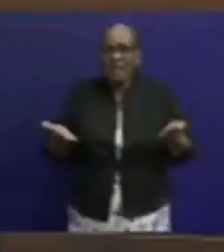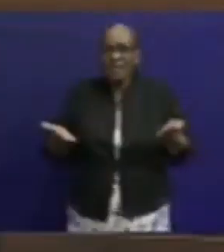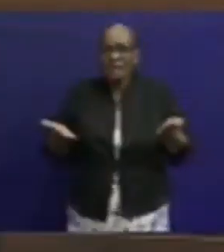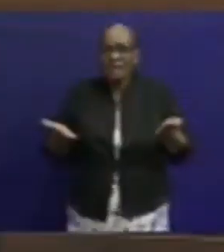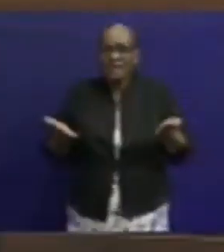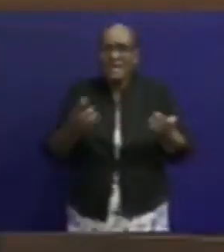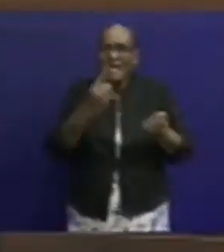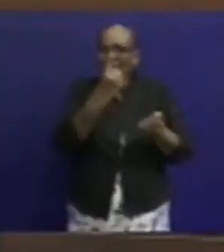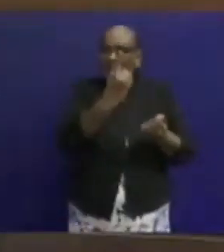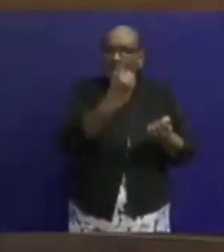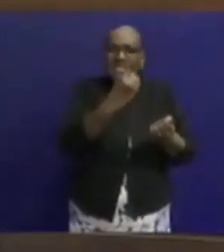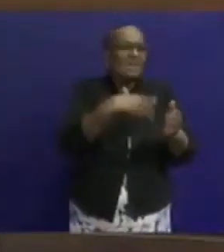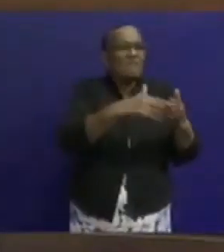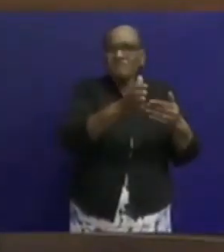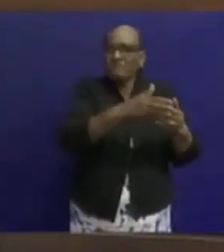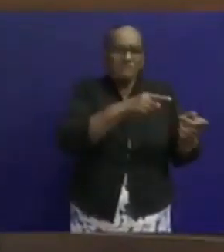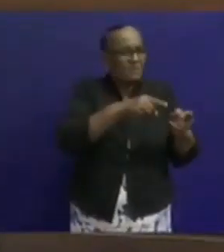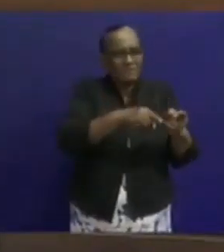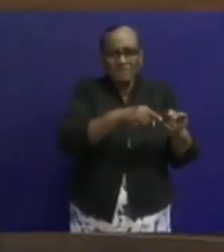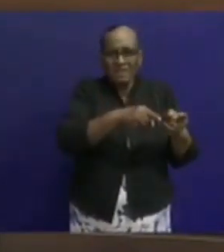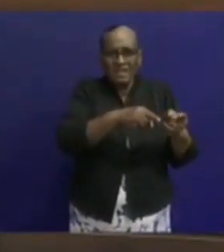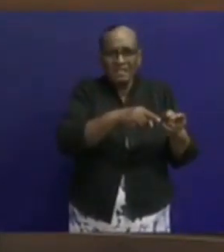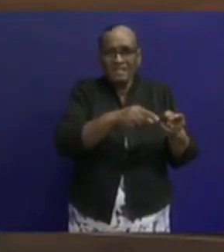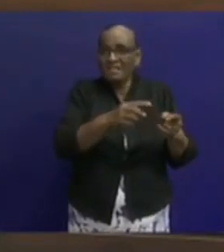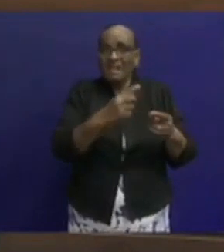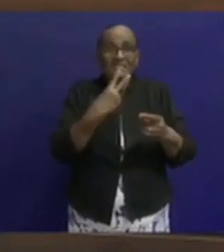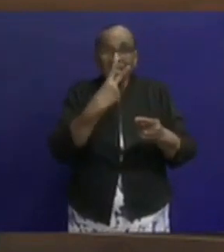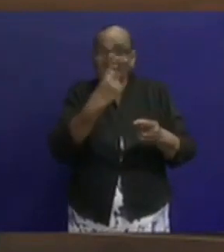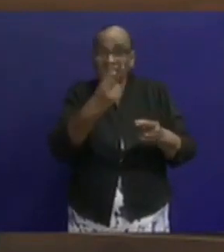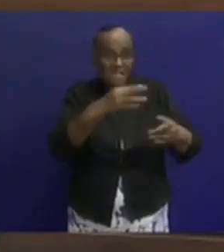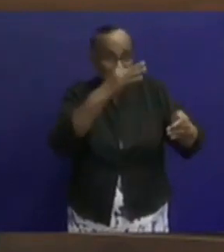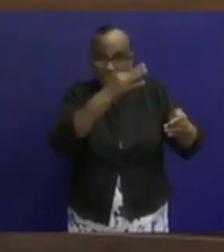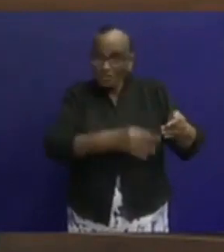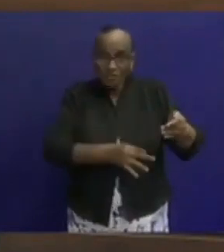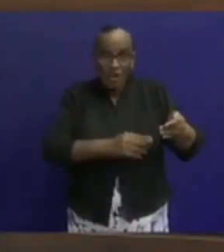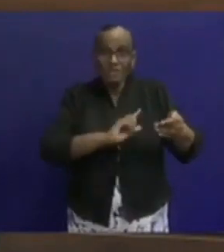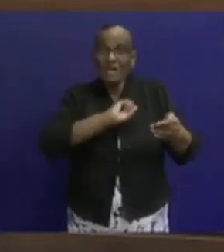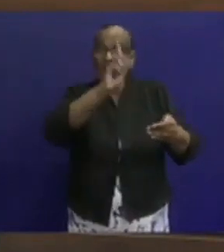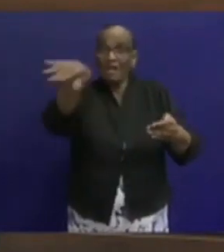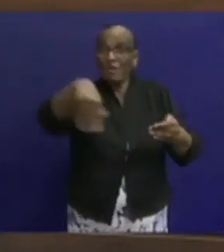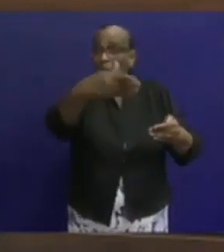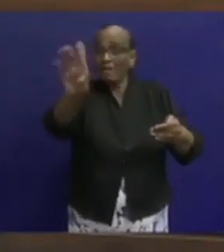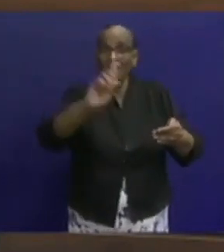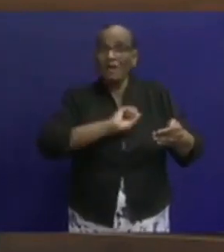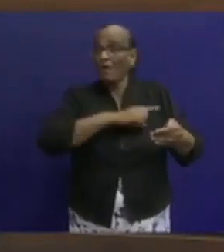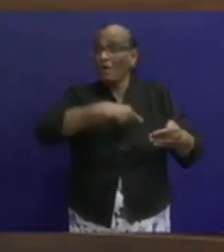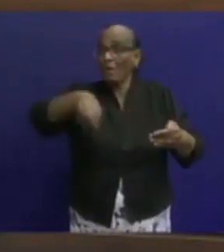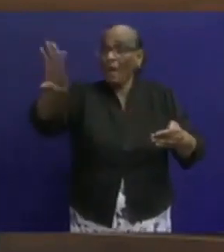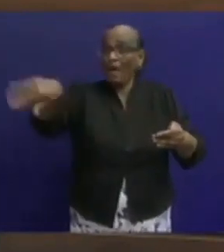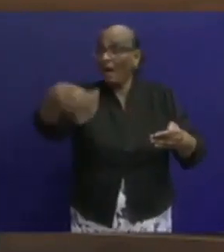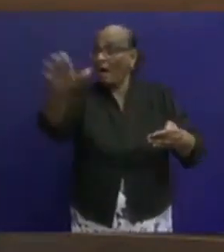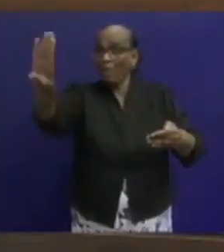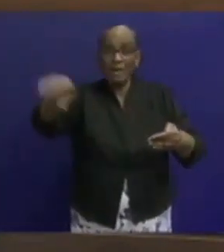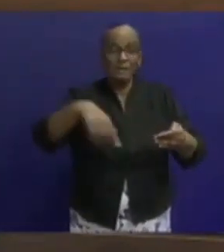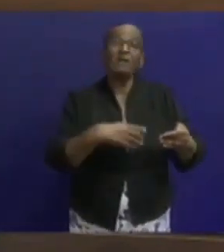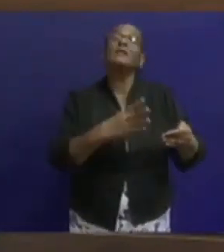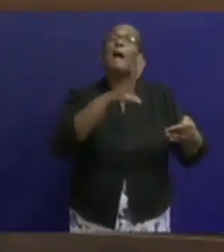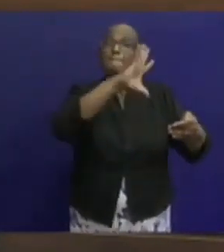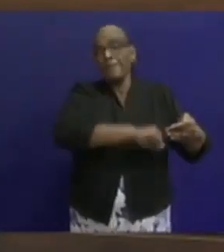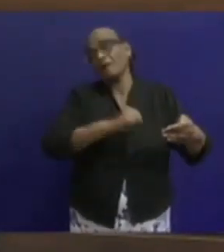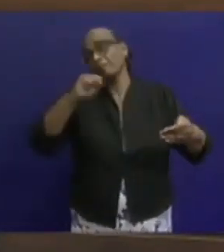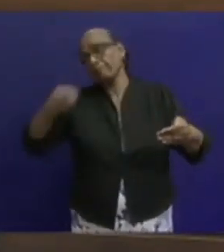merken dat meer mensen van thuisquarantaine op straat gaan wandelen, gaan we iedereen in